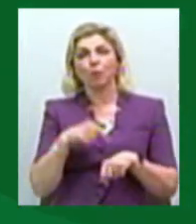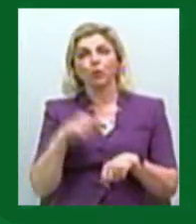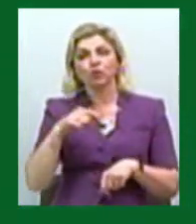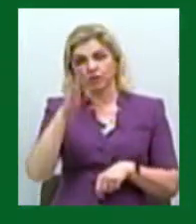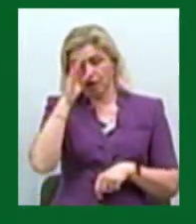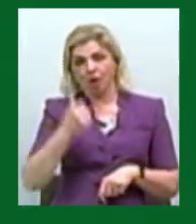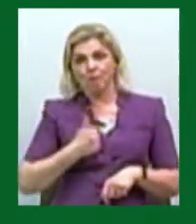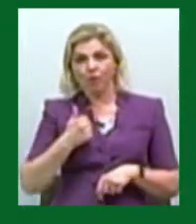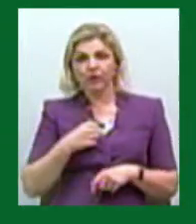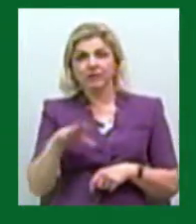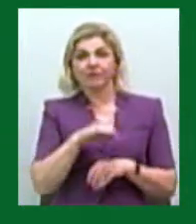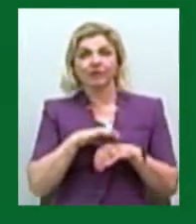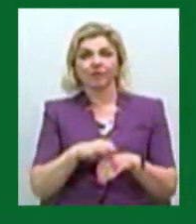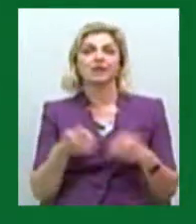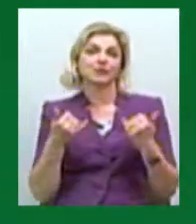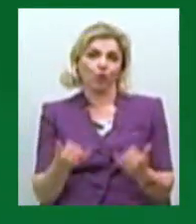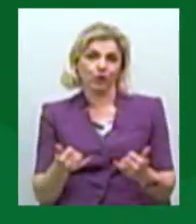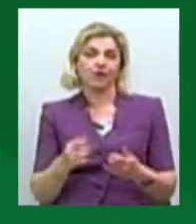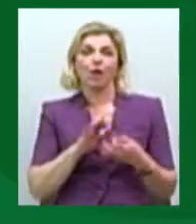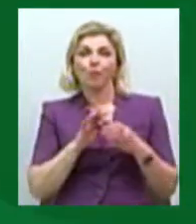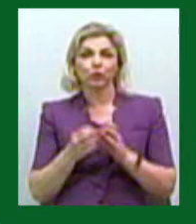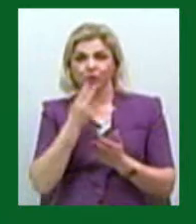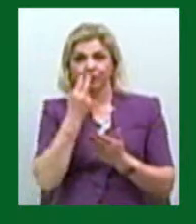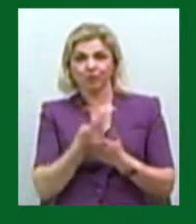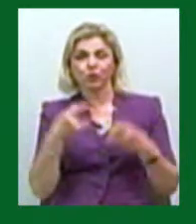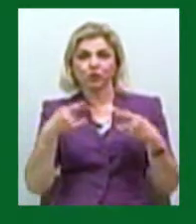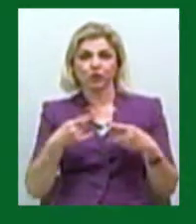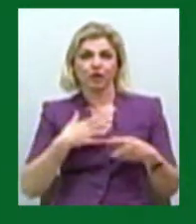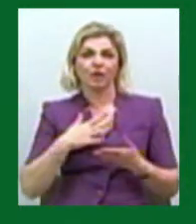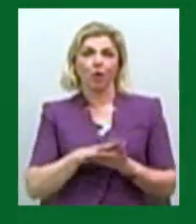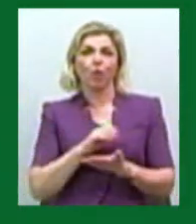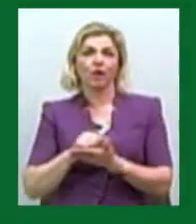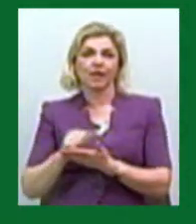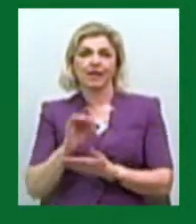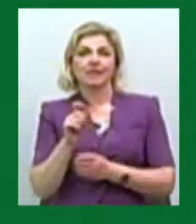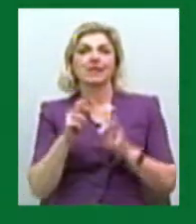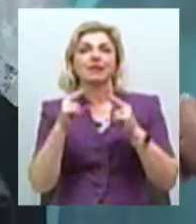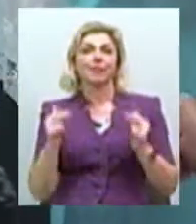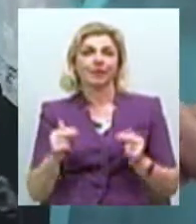все відбулося сьогодні. Подробиці дивіться у сюжеті наших колег з Дніпра.